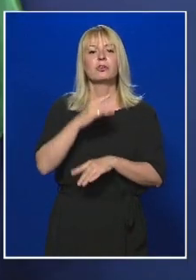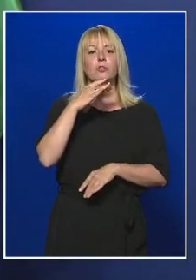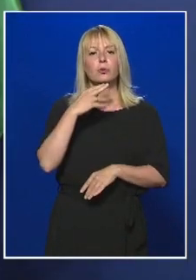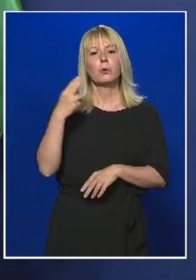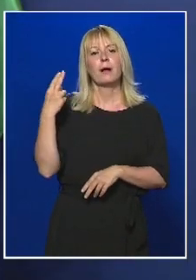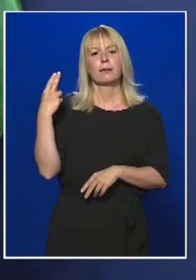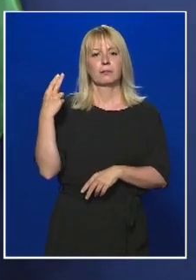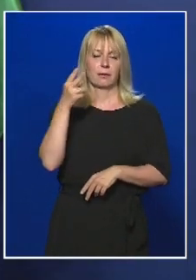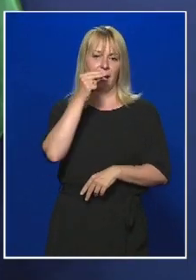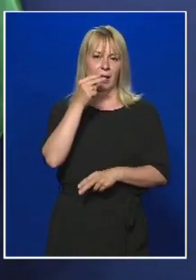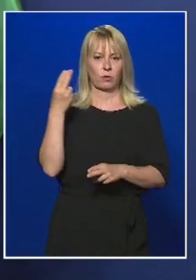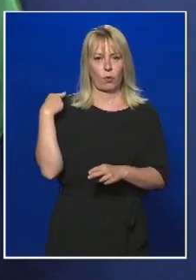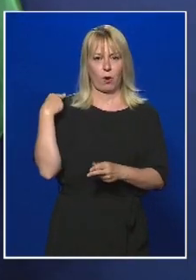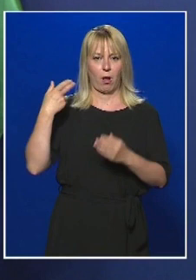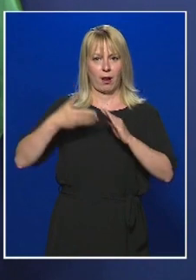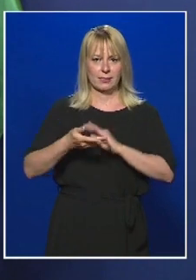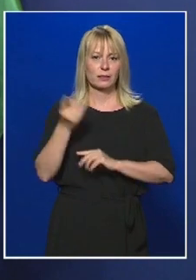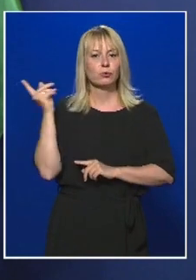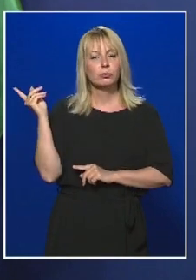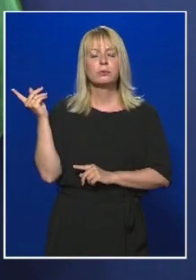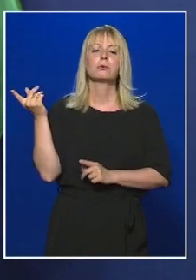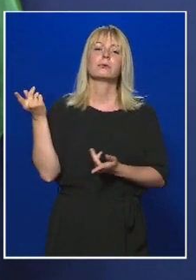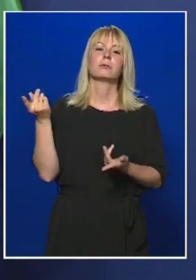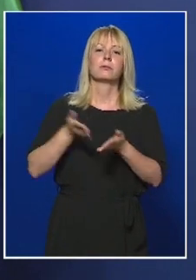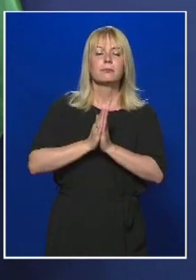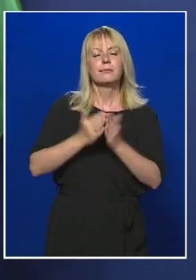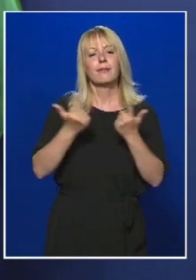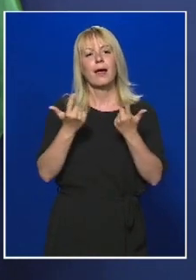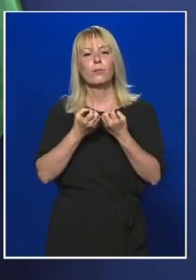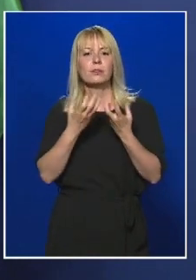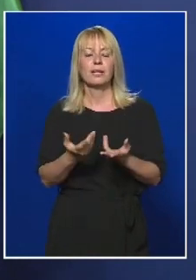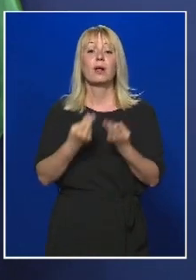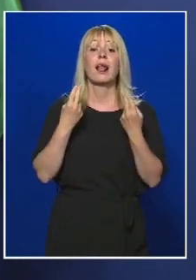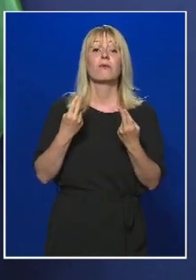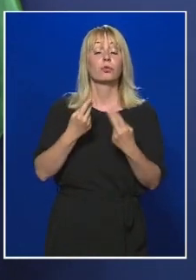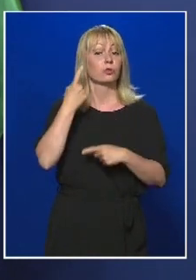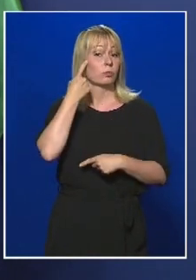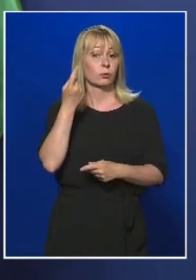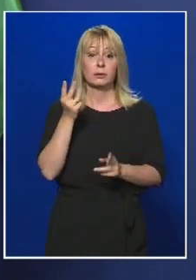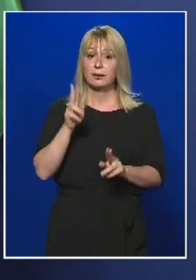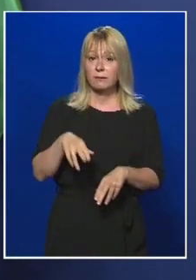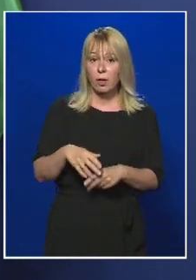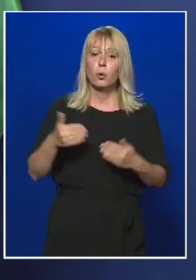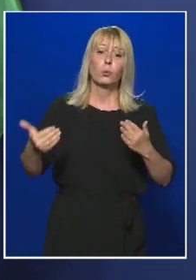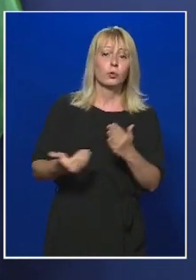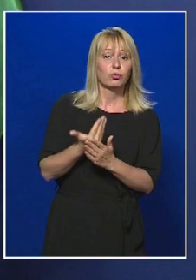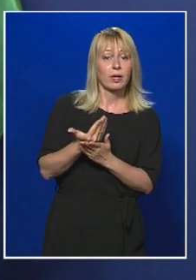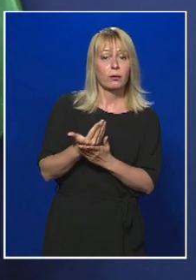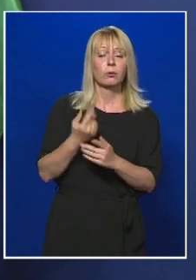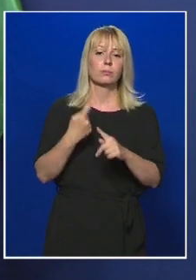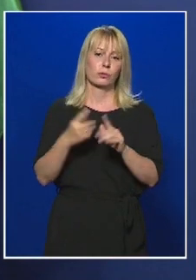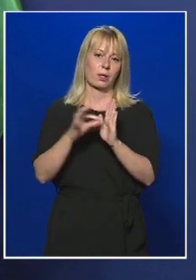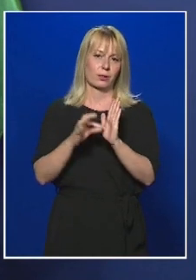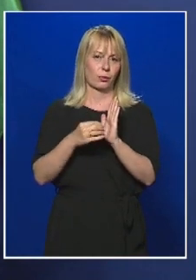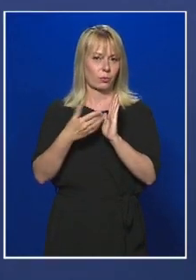lezredes urat, az Operatív Törzs Ügyeleti Központ munkatársát adjon tájékoztatást a legfontosabb tudnivalókról, újdonságokról, illetve